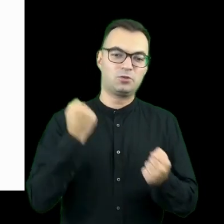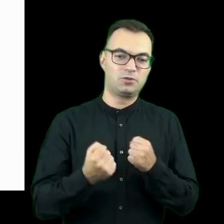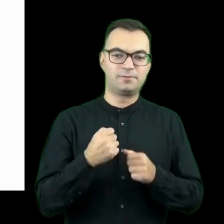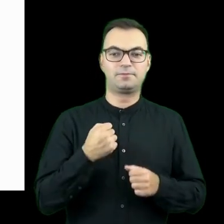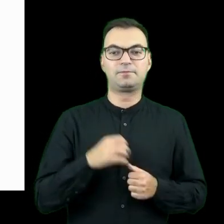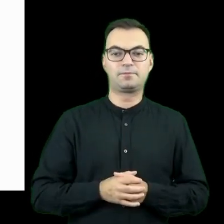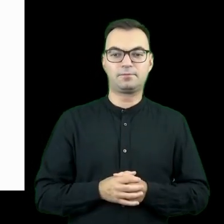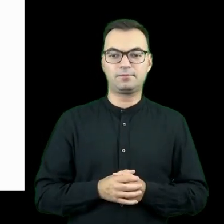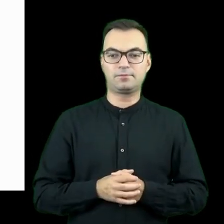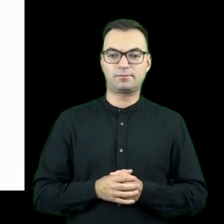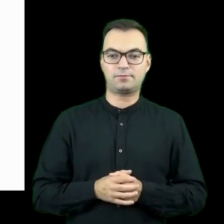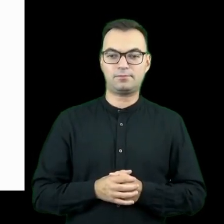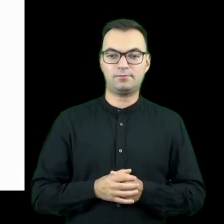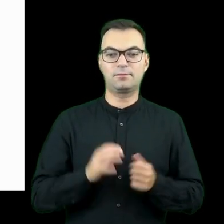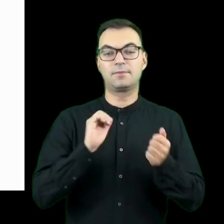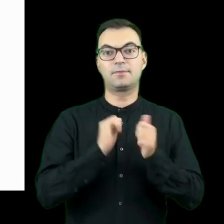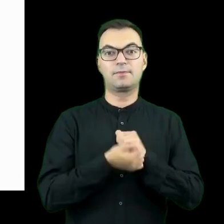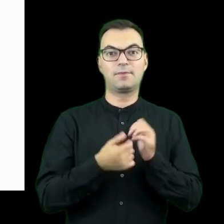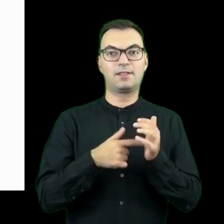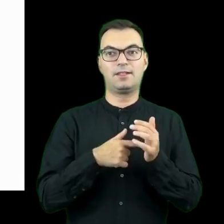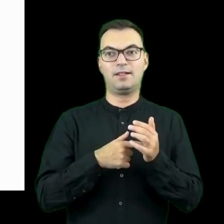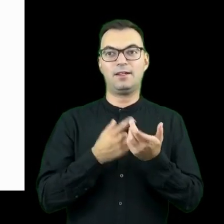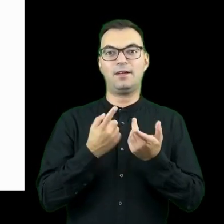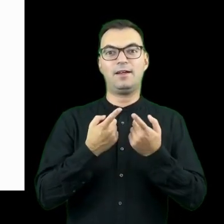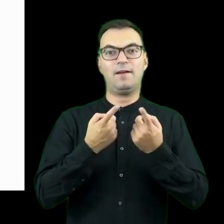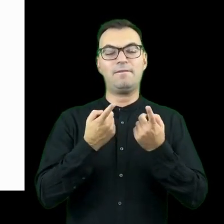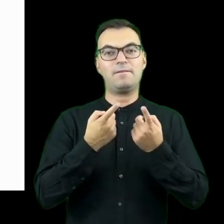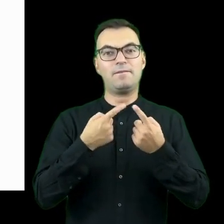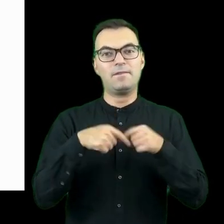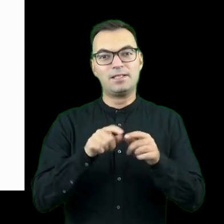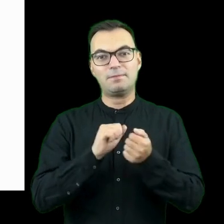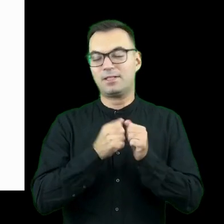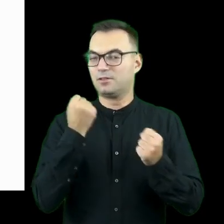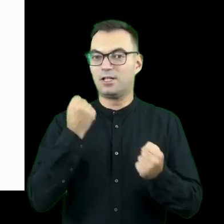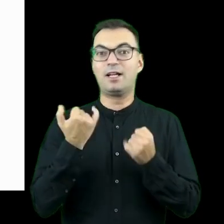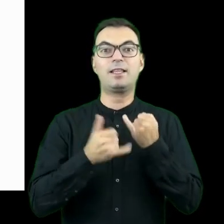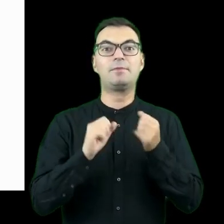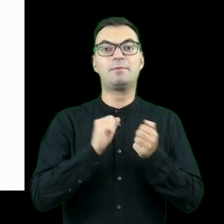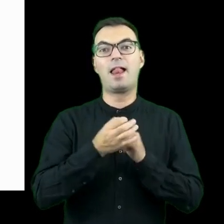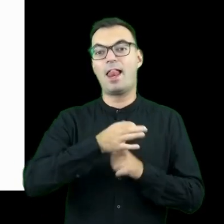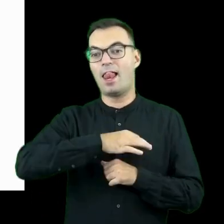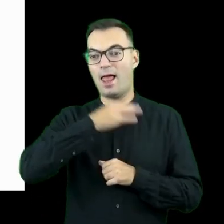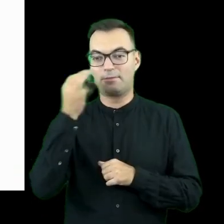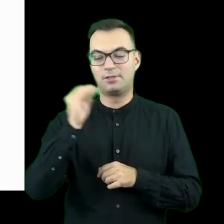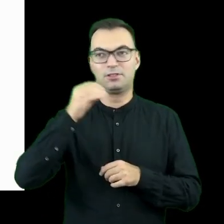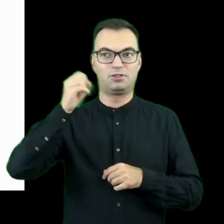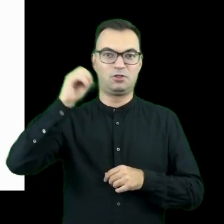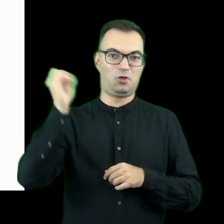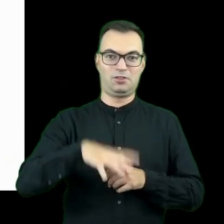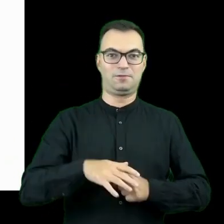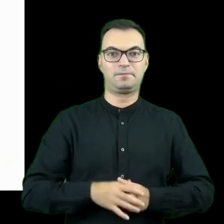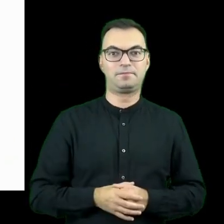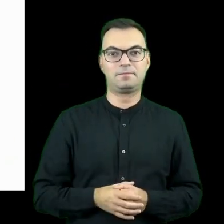bardzo często, po prostu samo wprowadzenie zmiany jest trudne, ale też żeby to była zmiana na lepsze jest jeszcze trudniejsze.